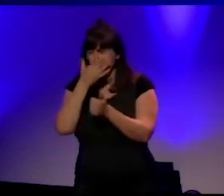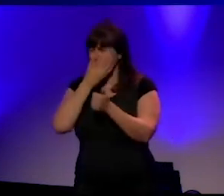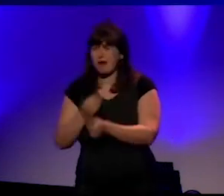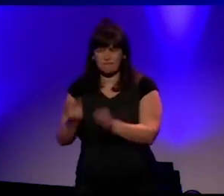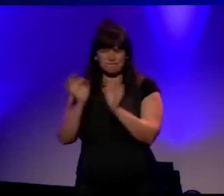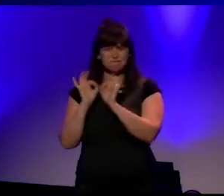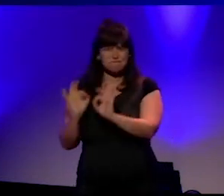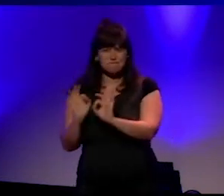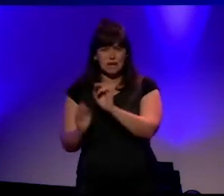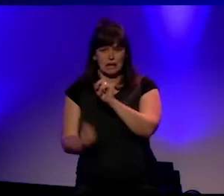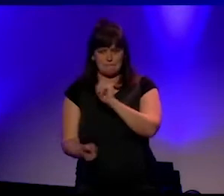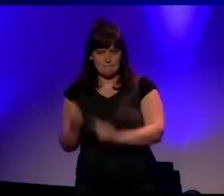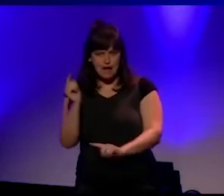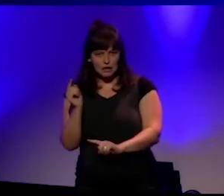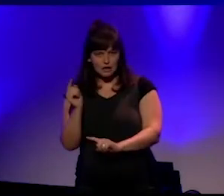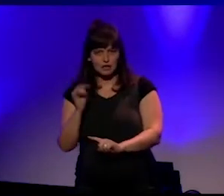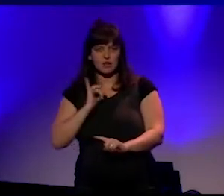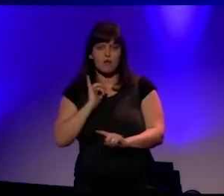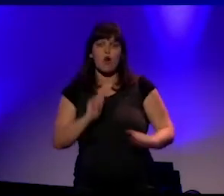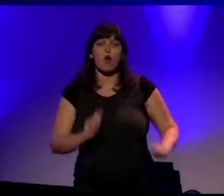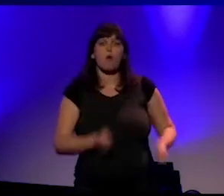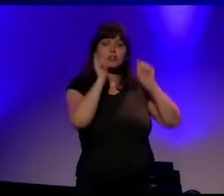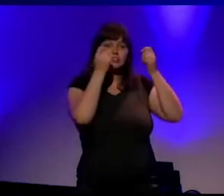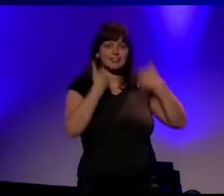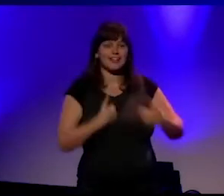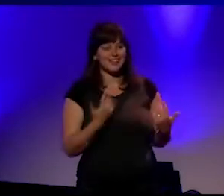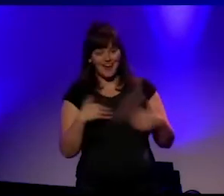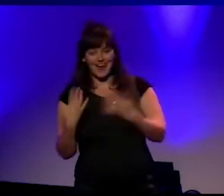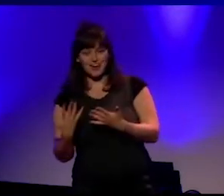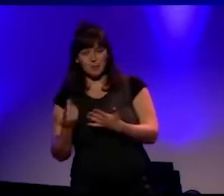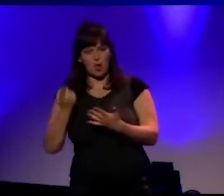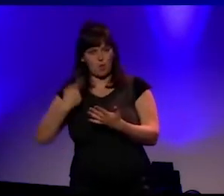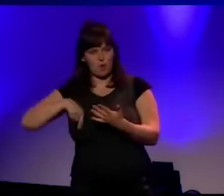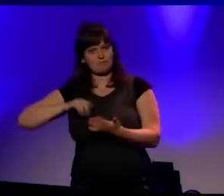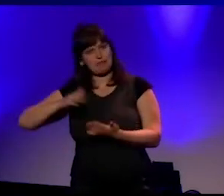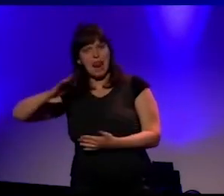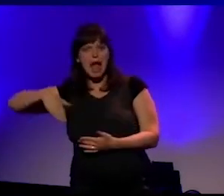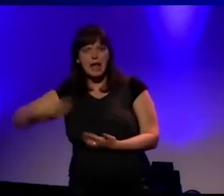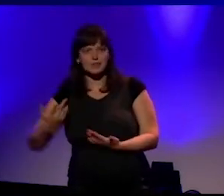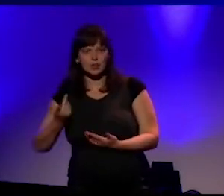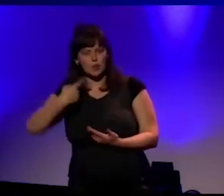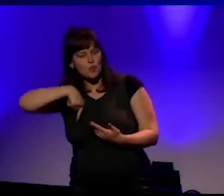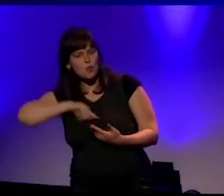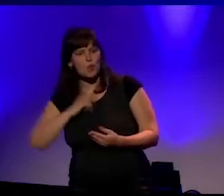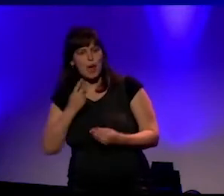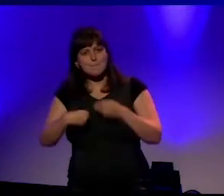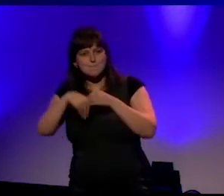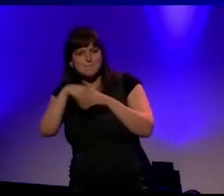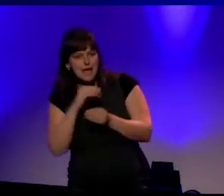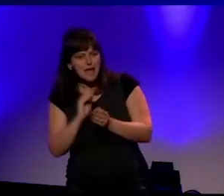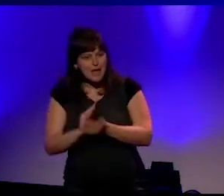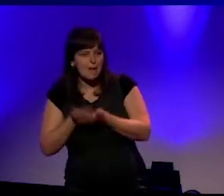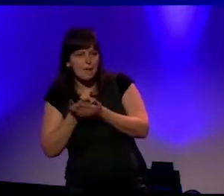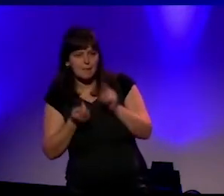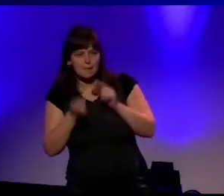Maar wij zijn laatkomers in de opvoeding van de studenten die we hier ontvangen. Wij kleuren in, wij kleuren bij, maar de hoofdlijnen zijn al getekend elders